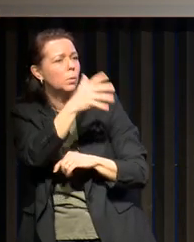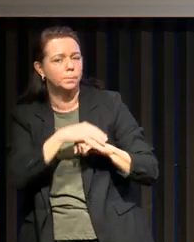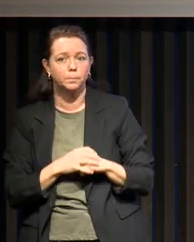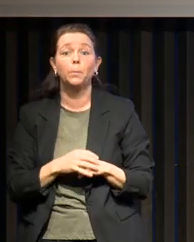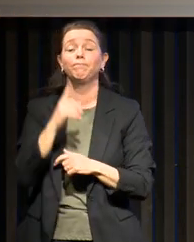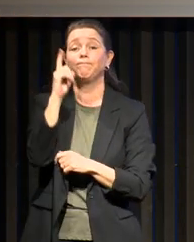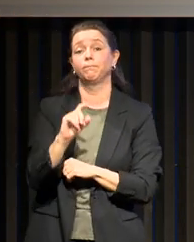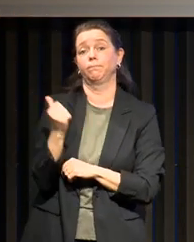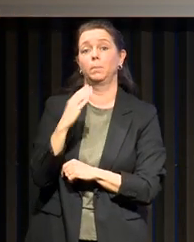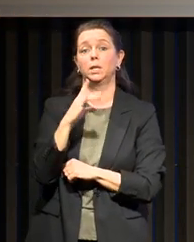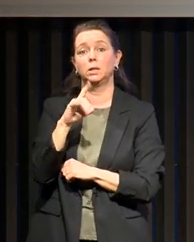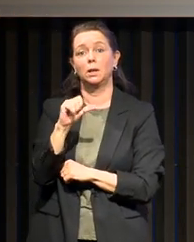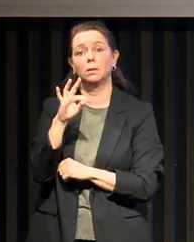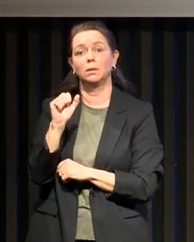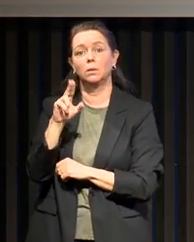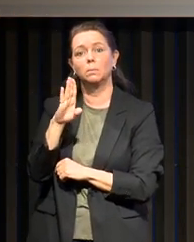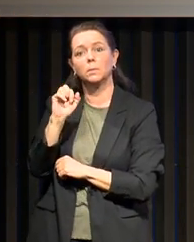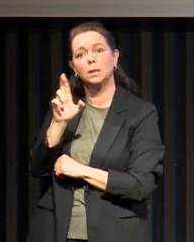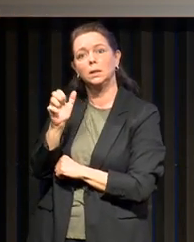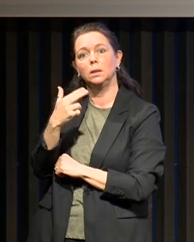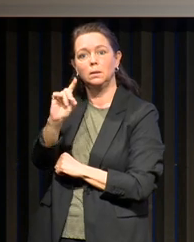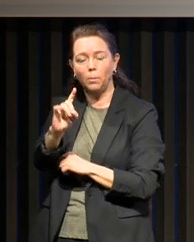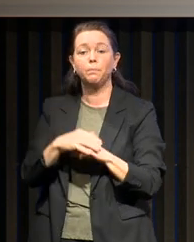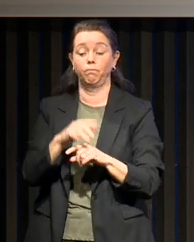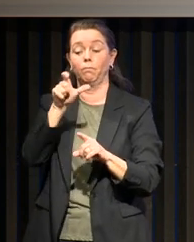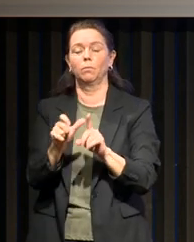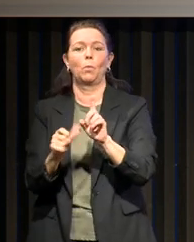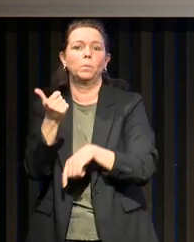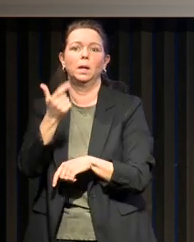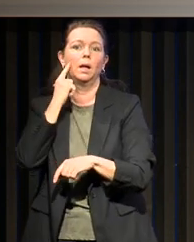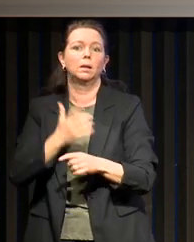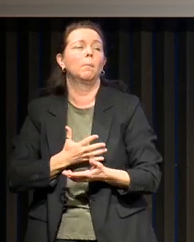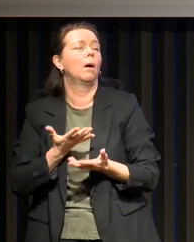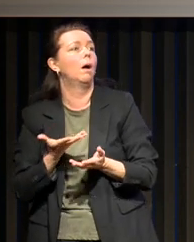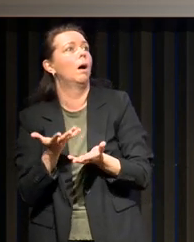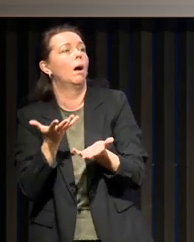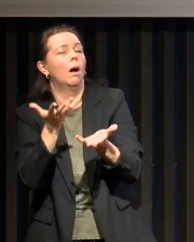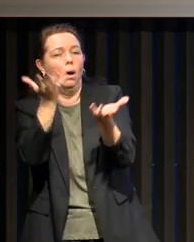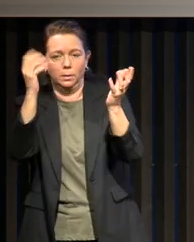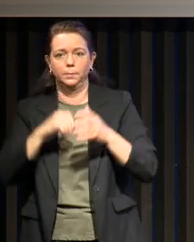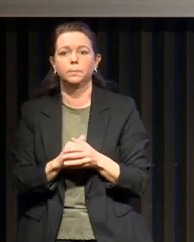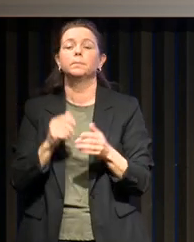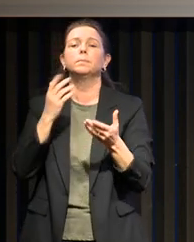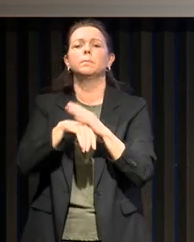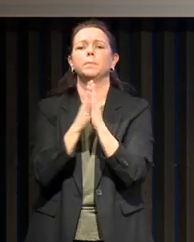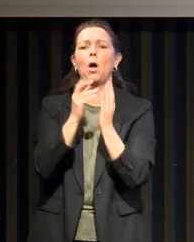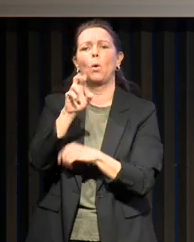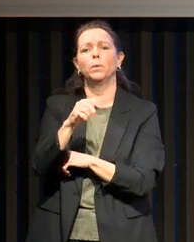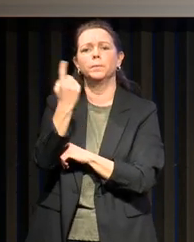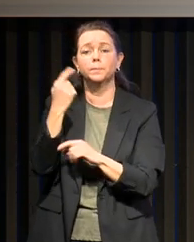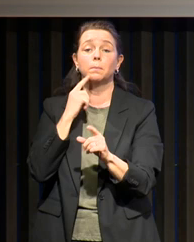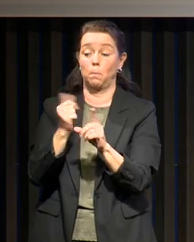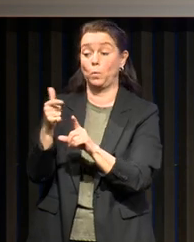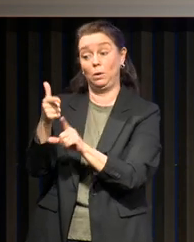Châteaubriand, qui préfigure en fait le romantisme dans René, où il décrit les premiers